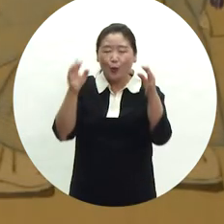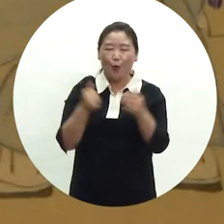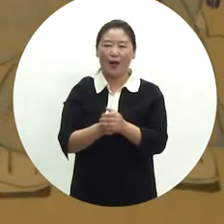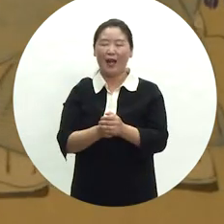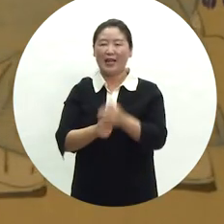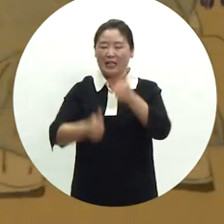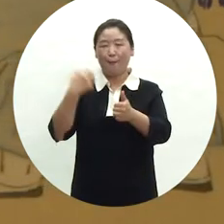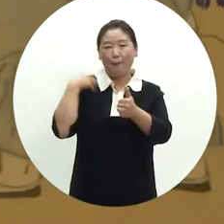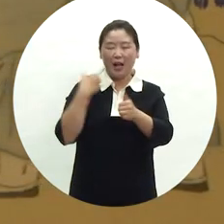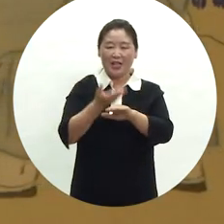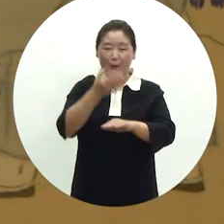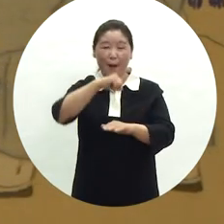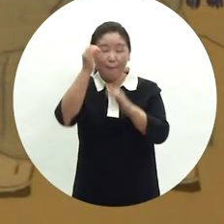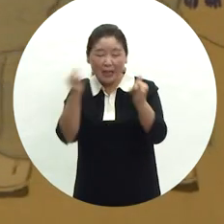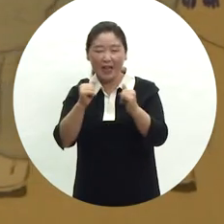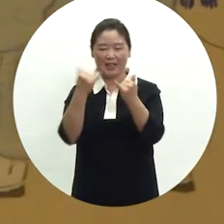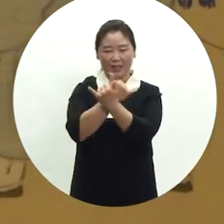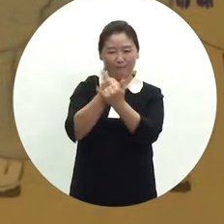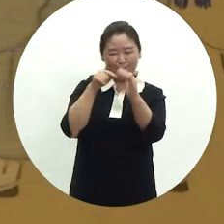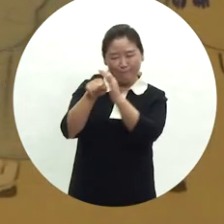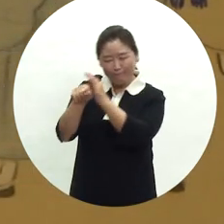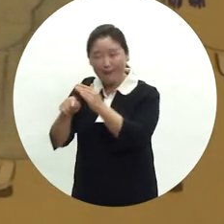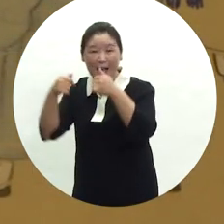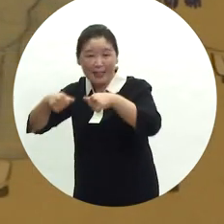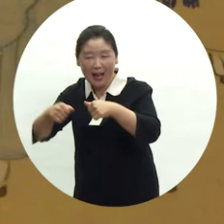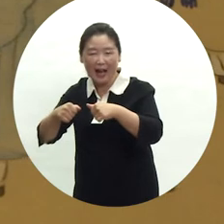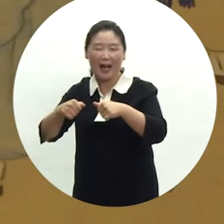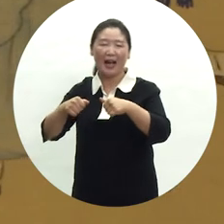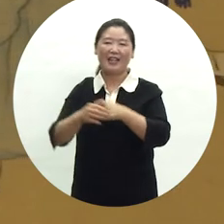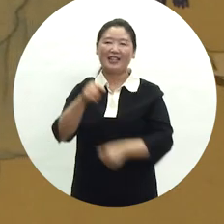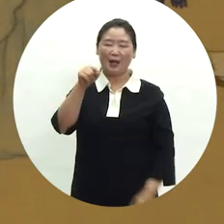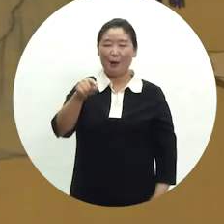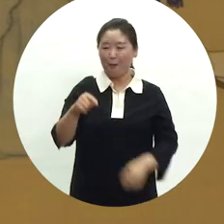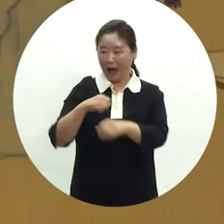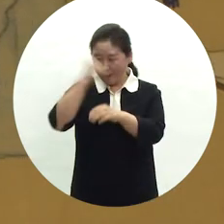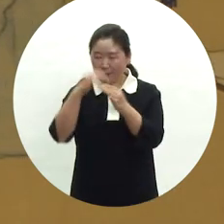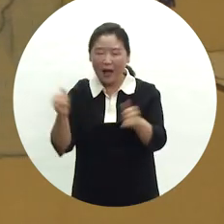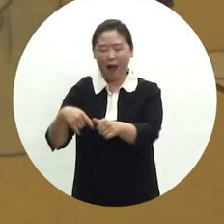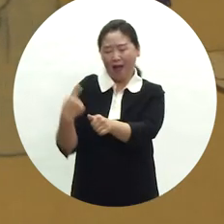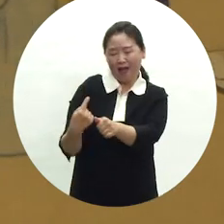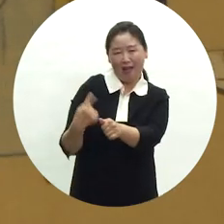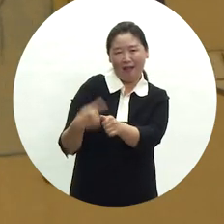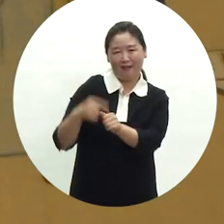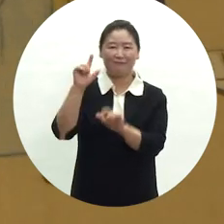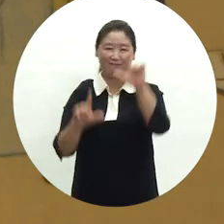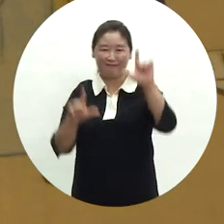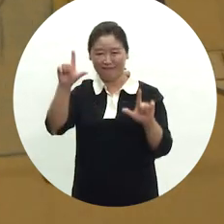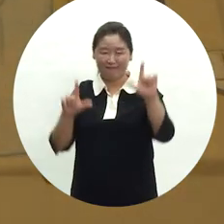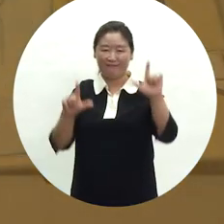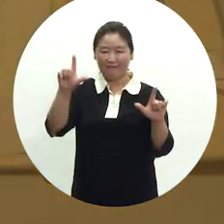급제자, 친척 등을 찾아 인사하던 3.1 육아 가운데 급제자를 놀리는 모습을 그린